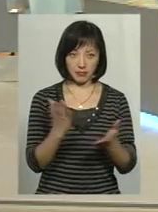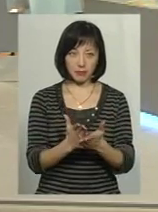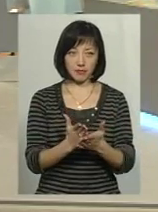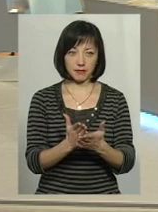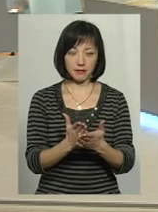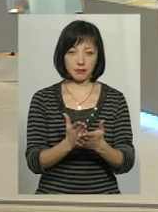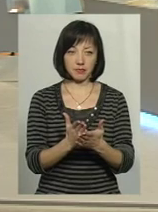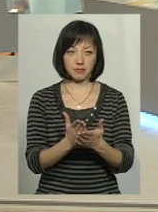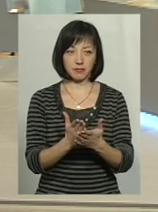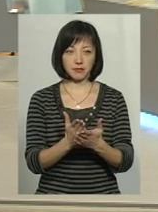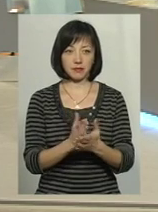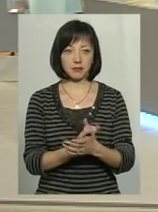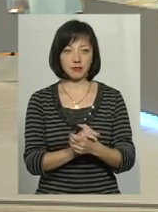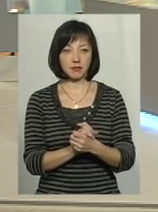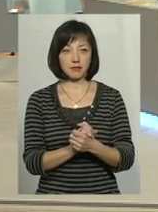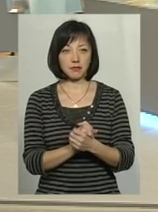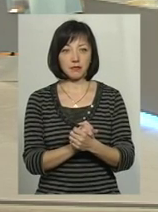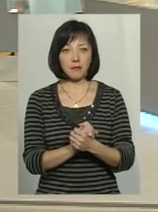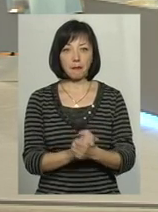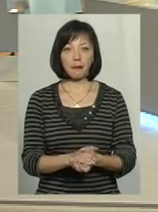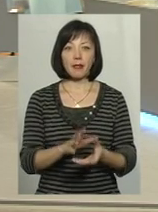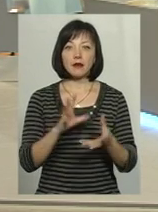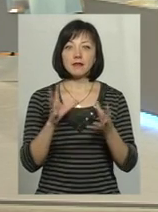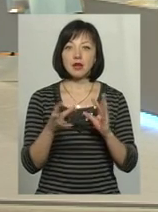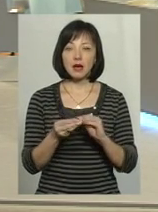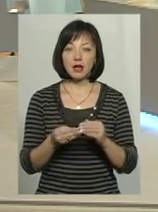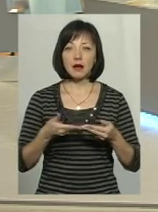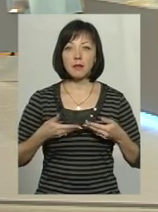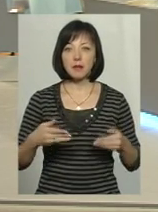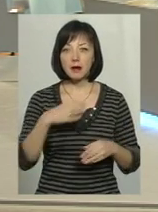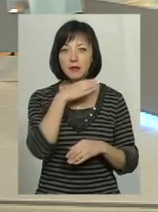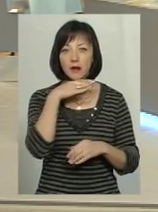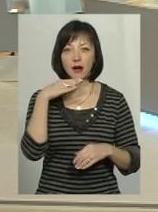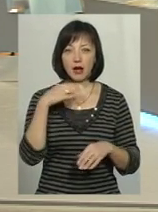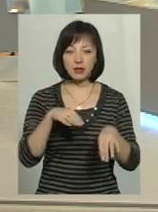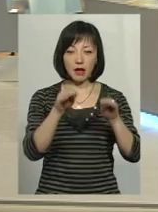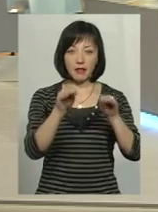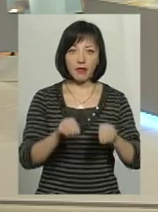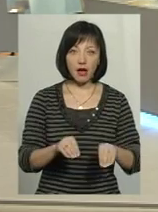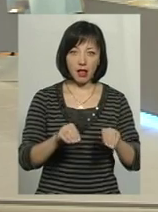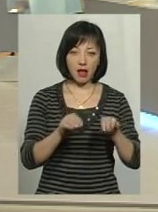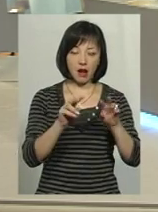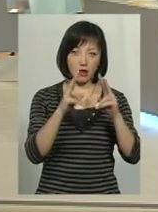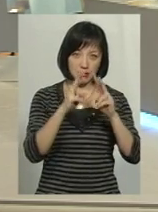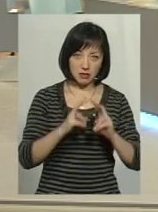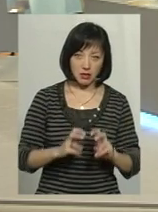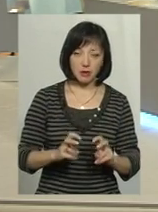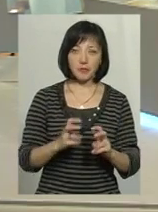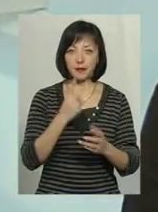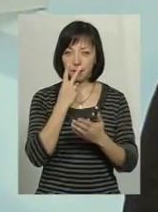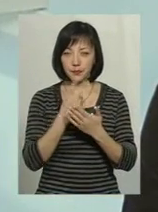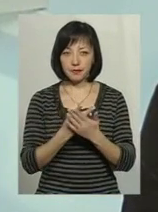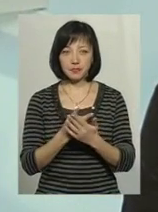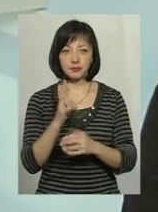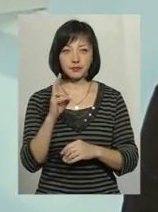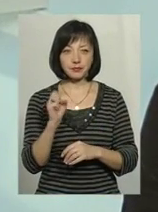Яка ситуація, насправді? Ну, взагалі, ми дуже багато декларацій проаналізували. І дійсно, ми спаралися